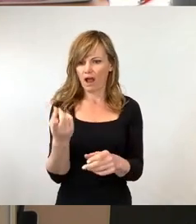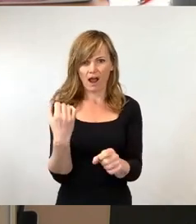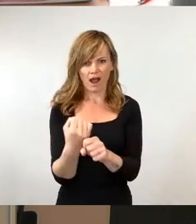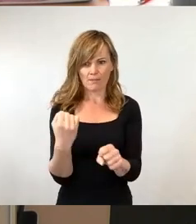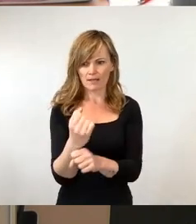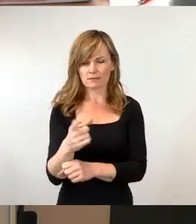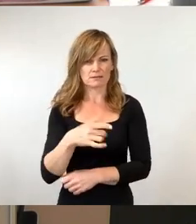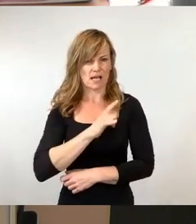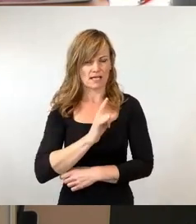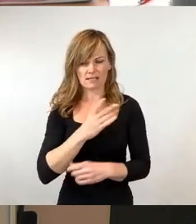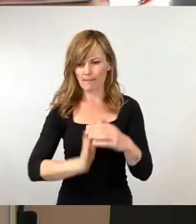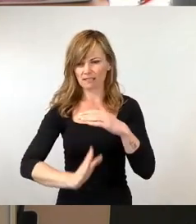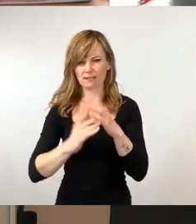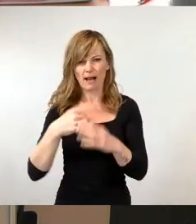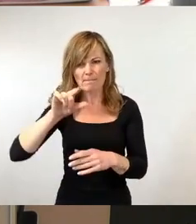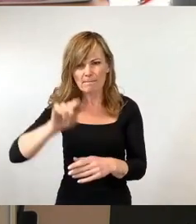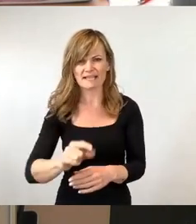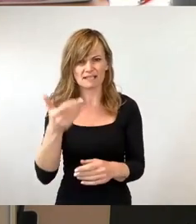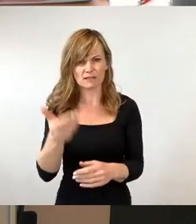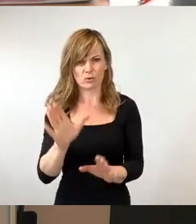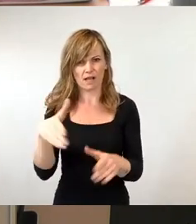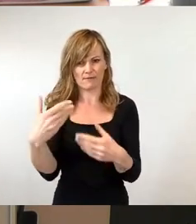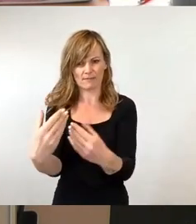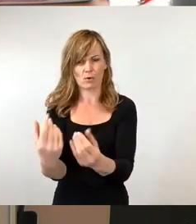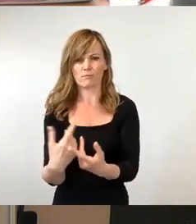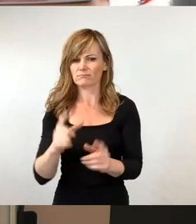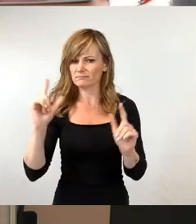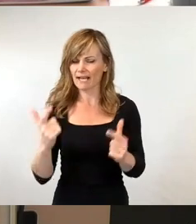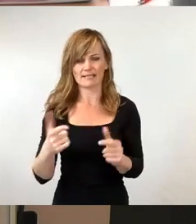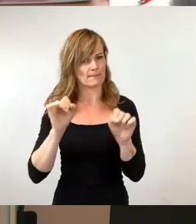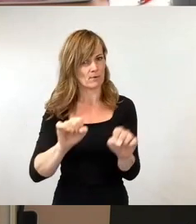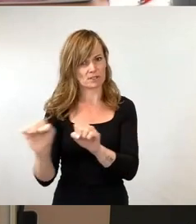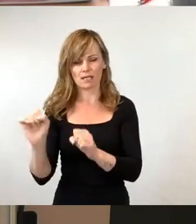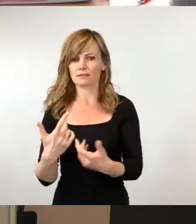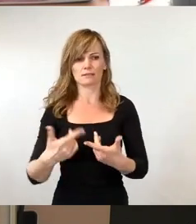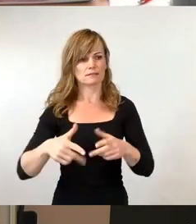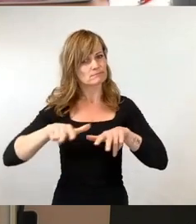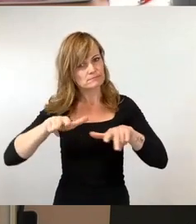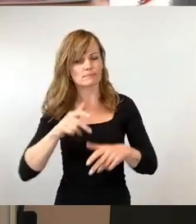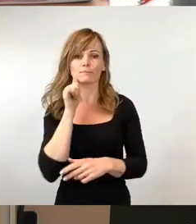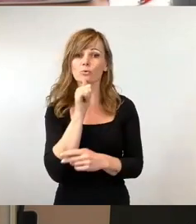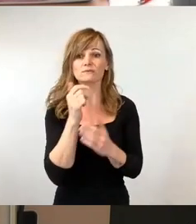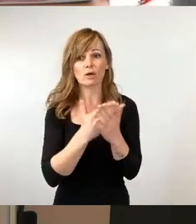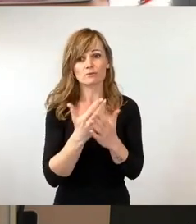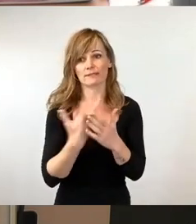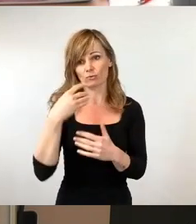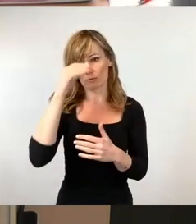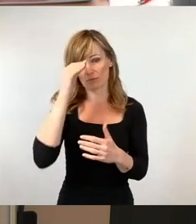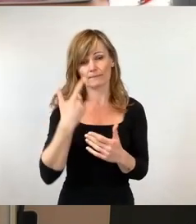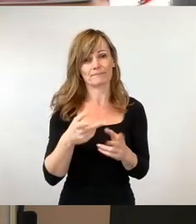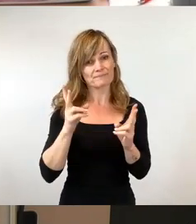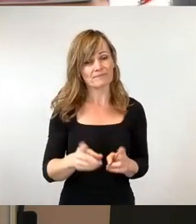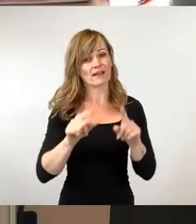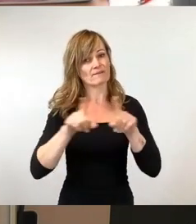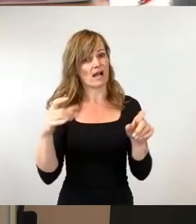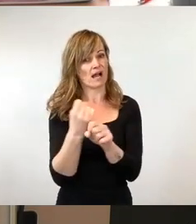Mindestlohn arbeiten gehen und eben keine Möglichkeit haben, eine geregelte Berufsausbildung zu haben, einen geregelten Facharbeiterabschluss zu machen